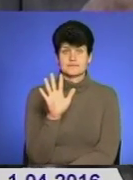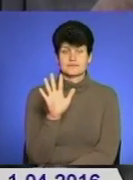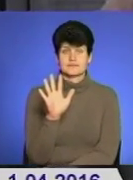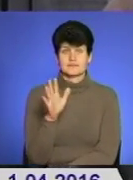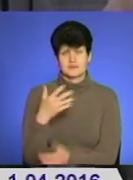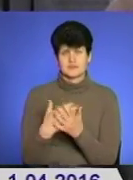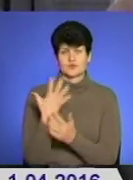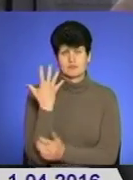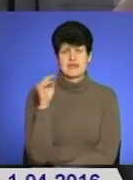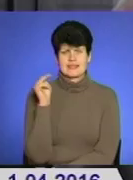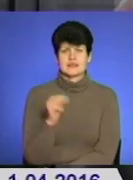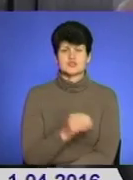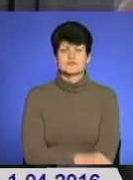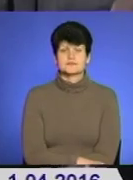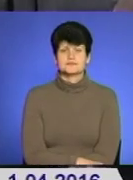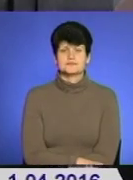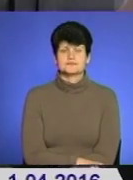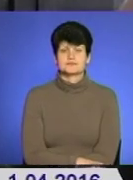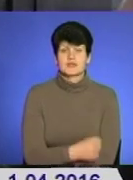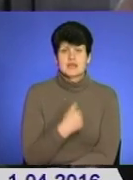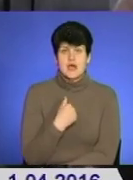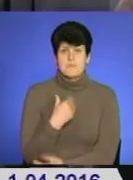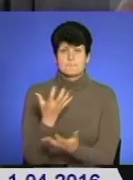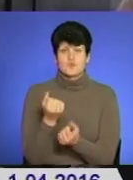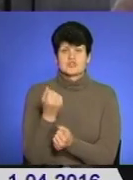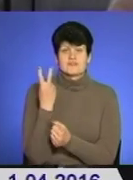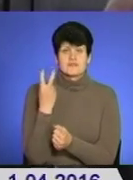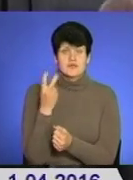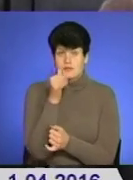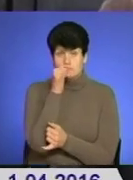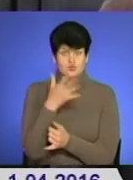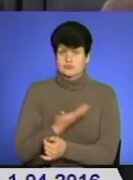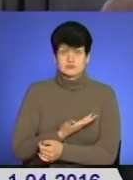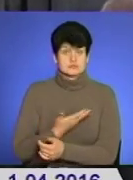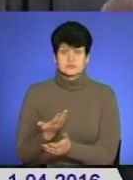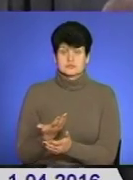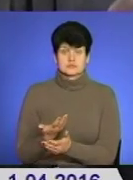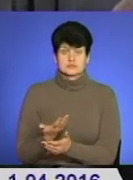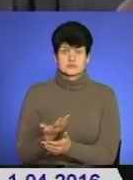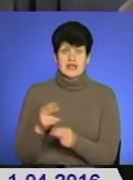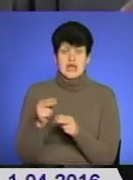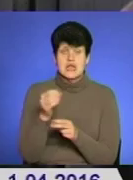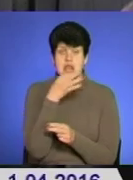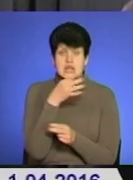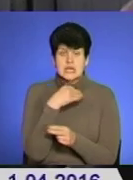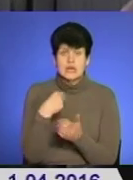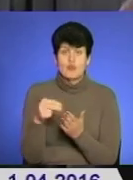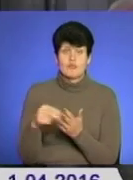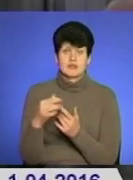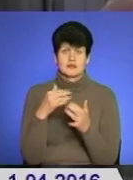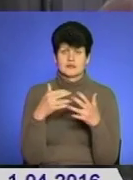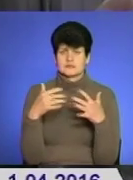хоча б п'ять тисяч. Ну, я отримую дві, то я нього не прожити. Ліки купити сюди, туди.